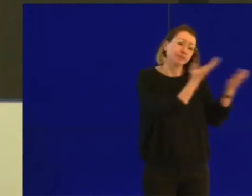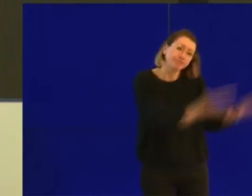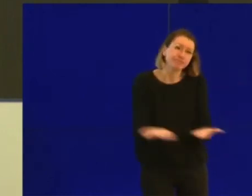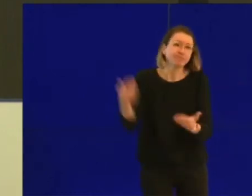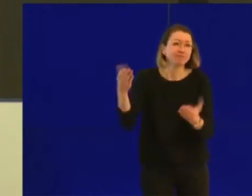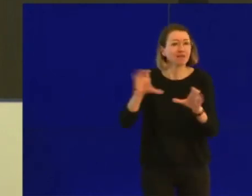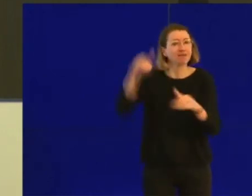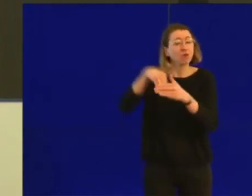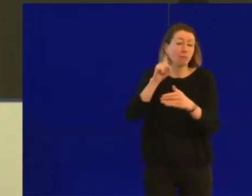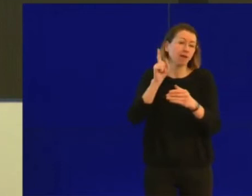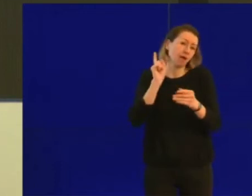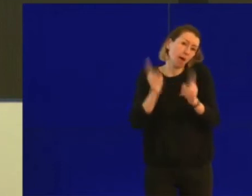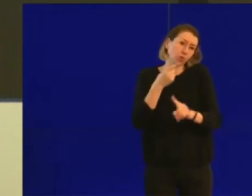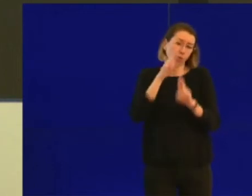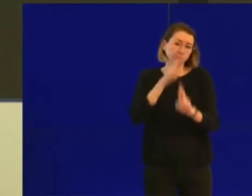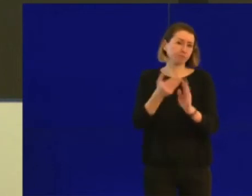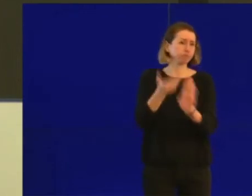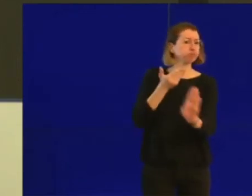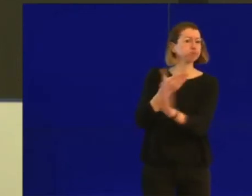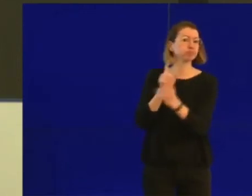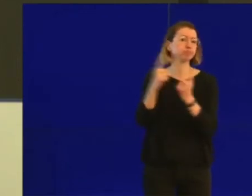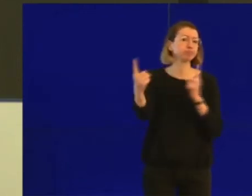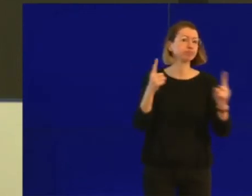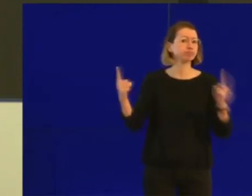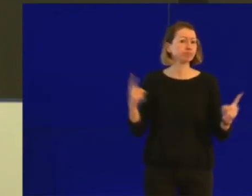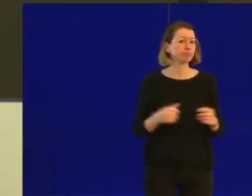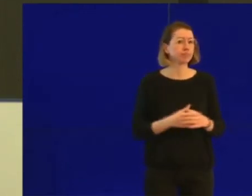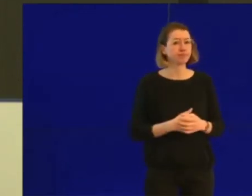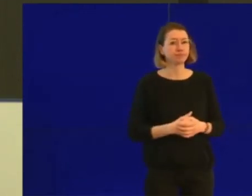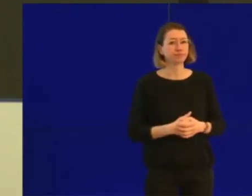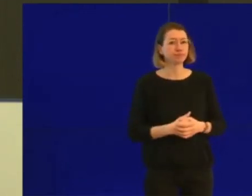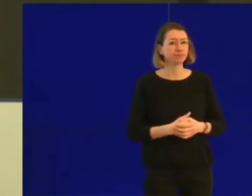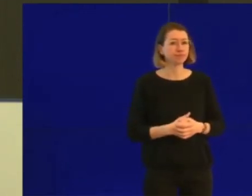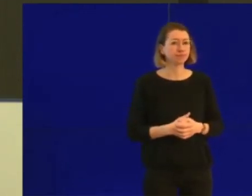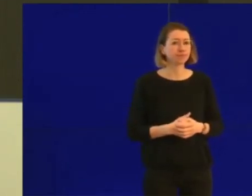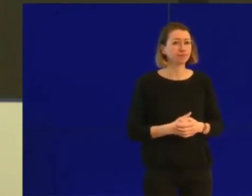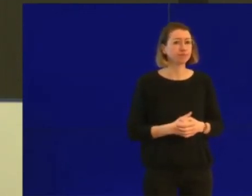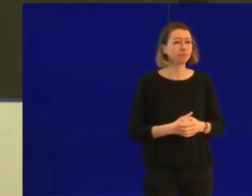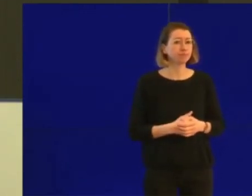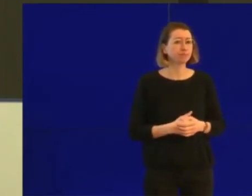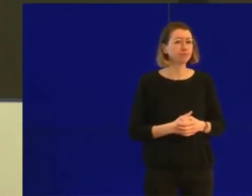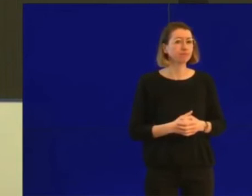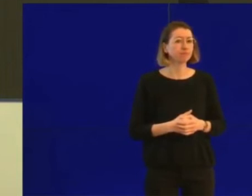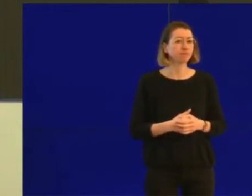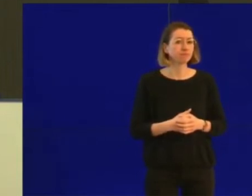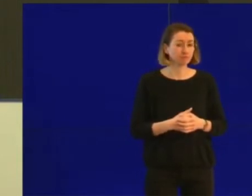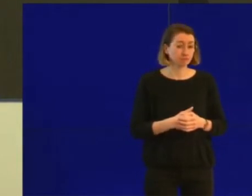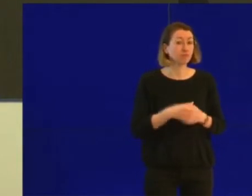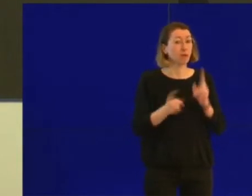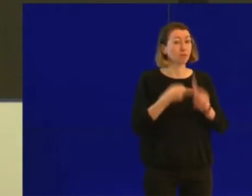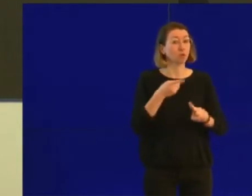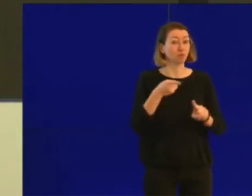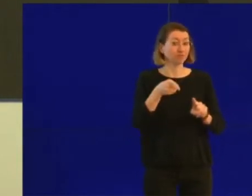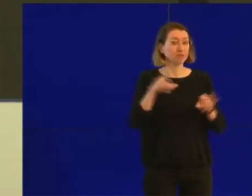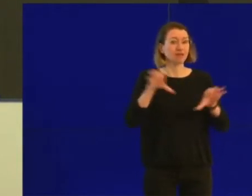Ces consignes sont données non seulement par rapport au travail, mais également par rapport au transport, pour aller jusqu'au travail. Et si ces